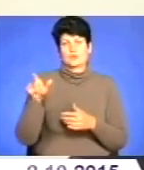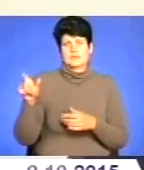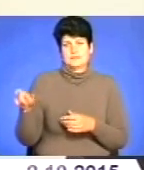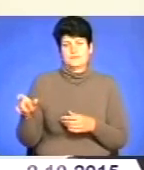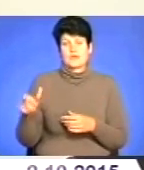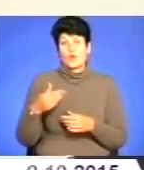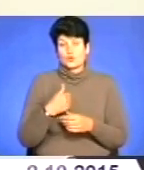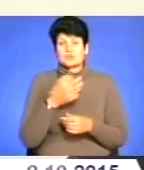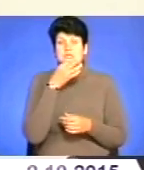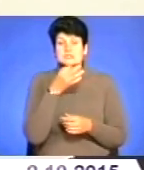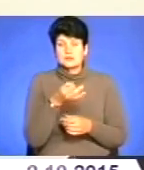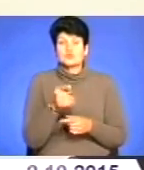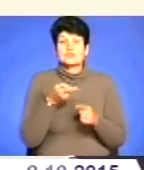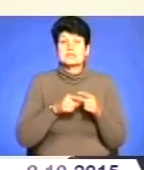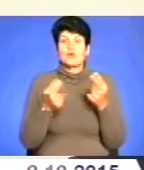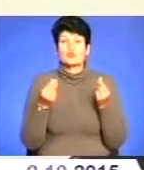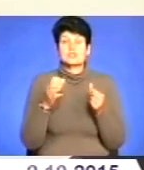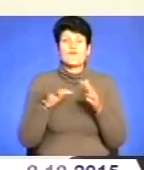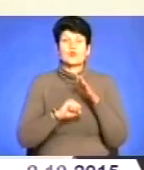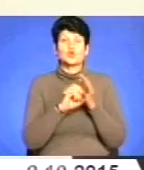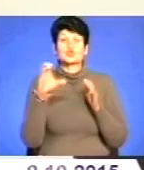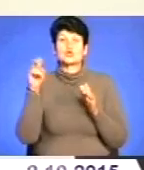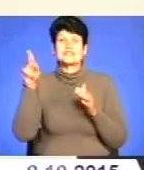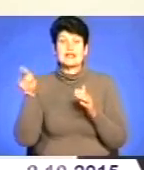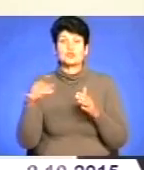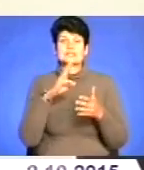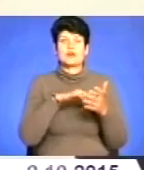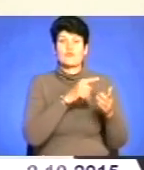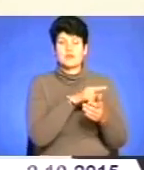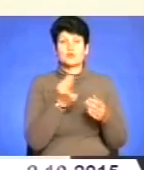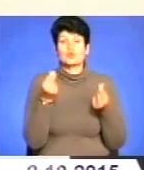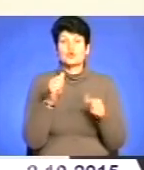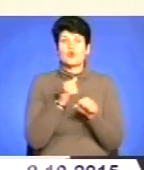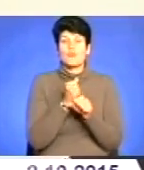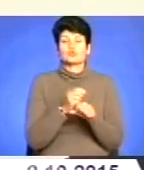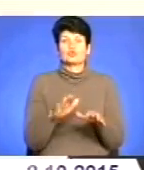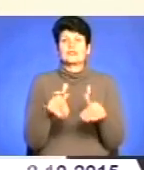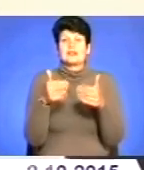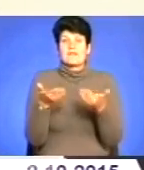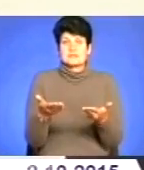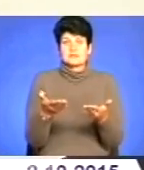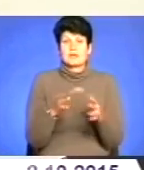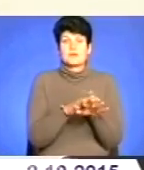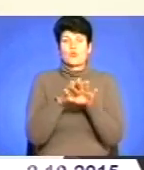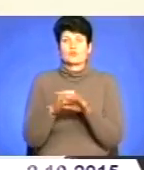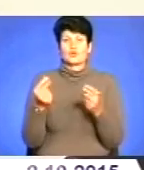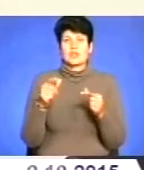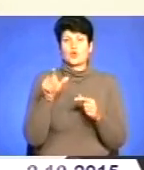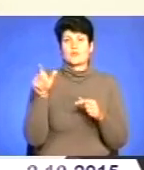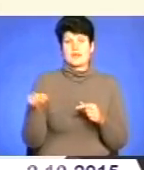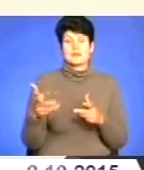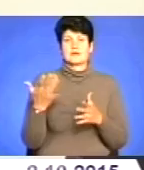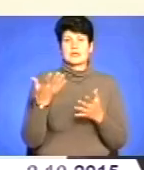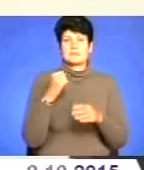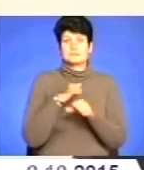що це є кошти фонду соціального страхування, кошти роботодавців, які перераховують ці гроші, і людей, найманих